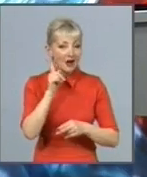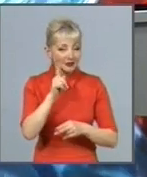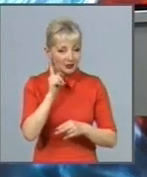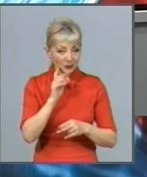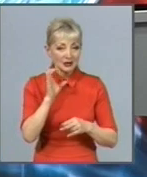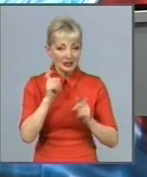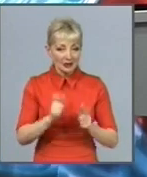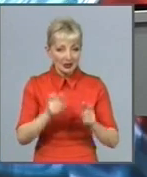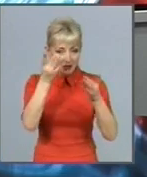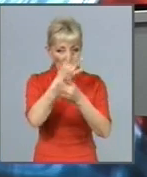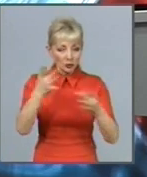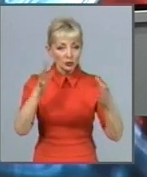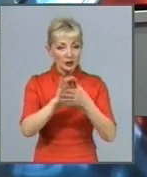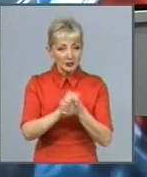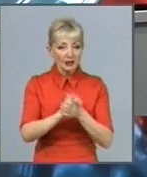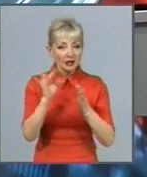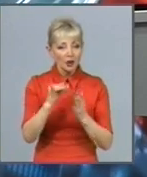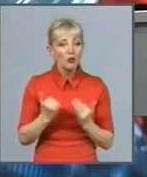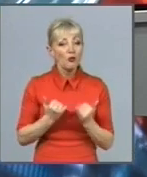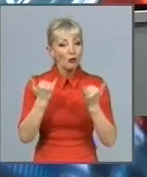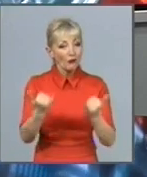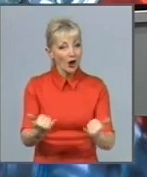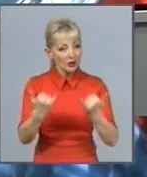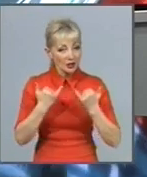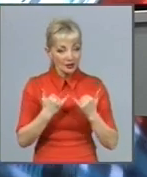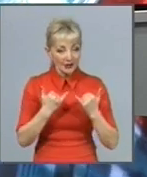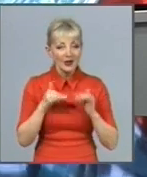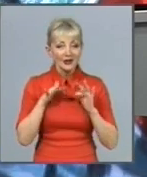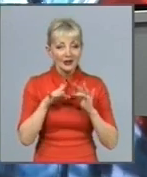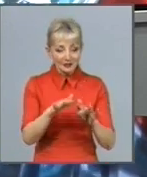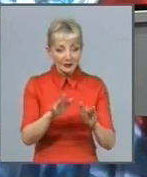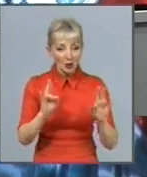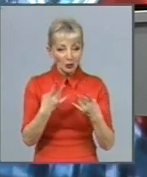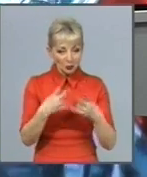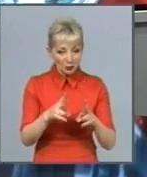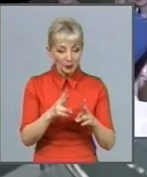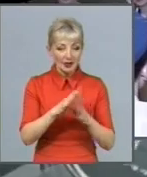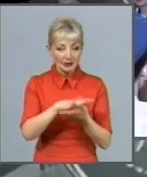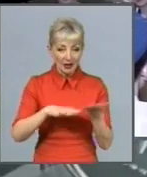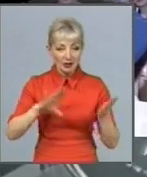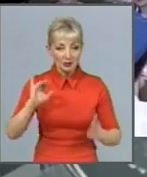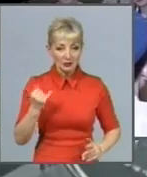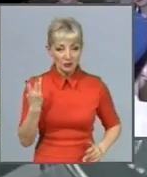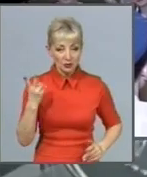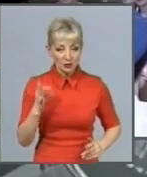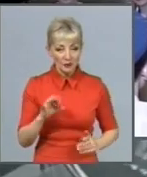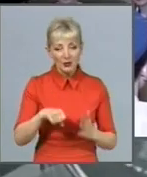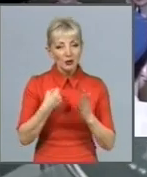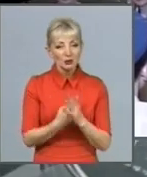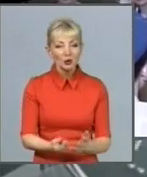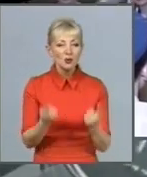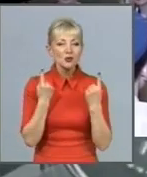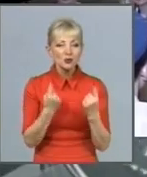миру і толерантності. Про діяльність клубу юних миротворців Харкова далі Анжела Сошко. До масштабного